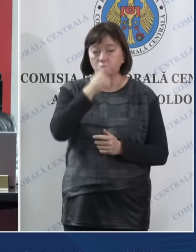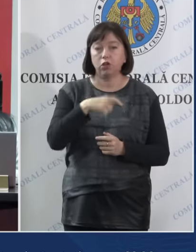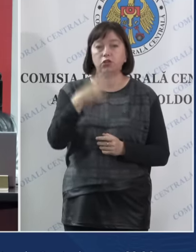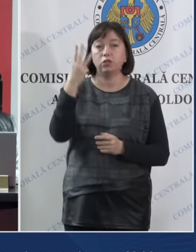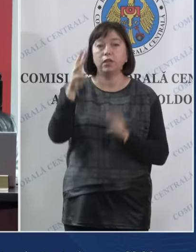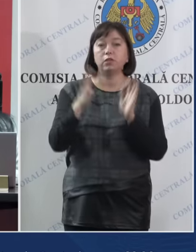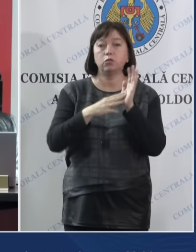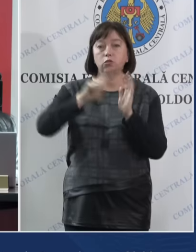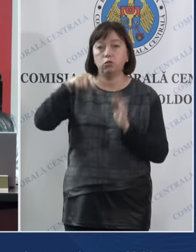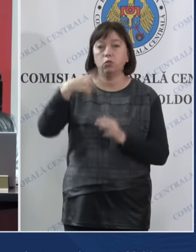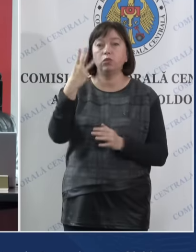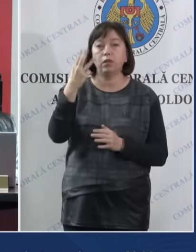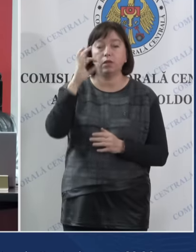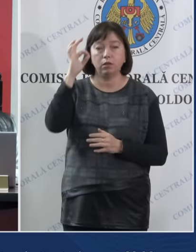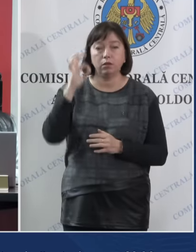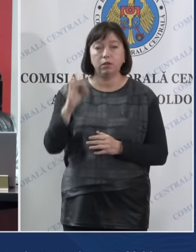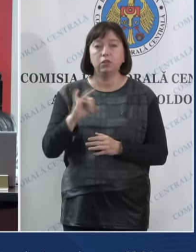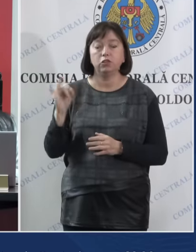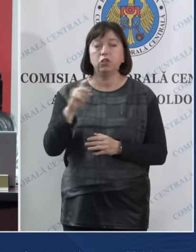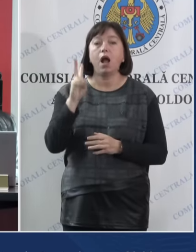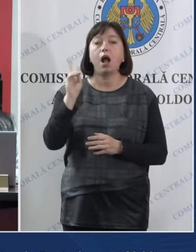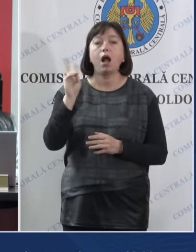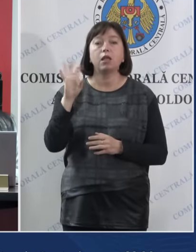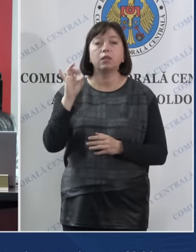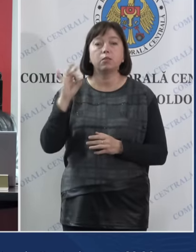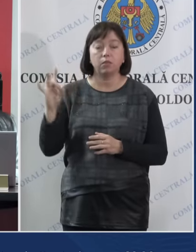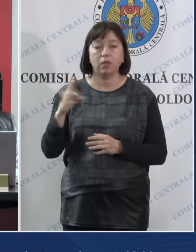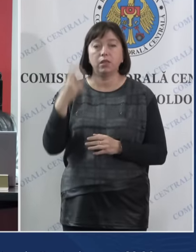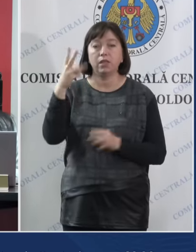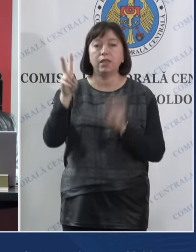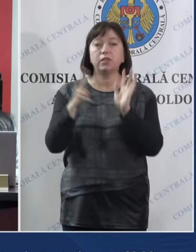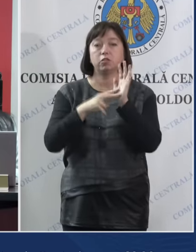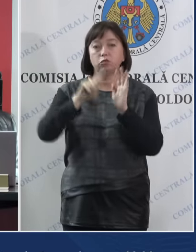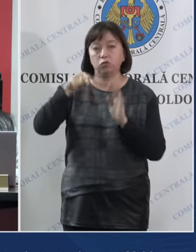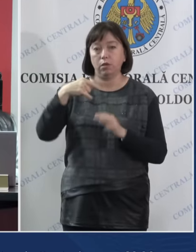39,3% și Cantemir cu 37%.